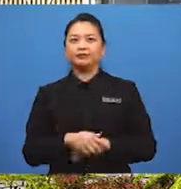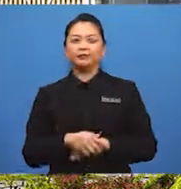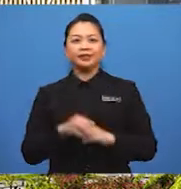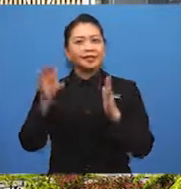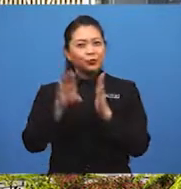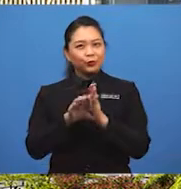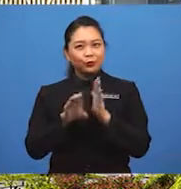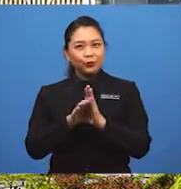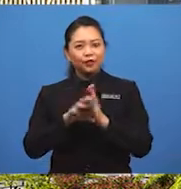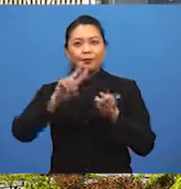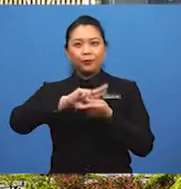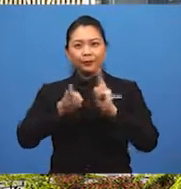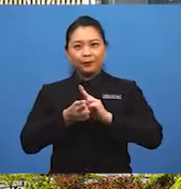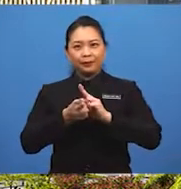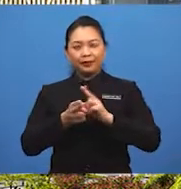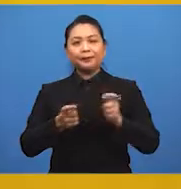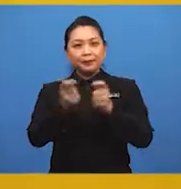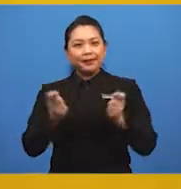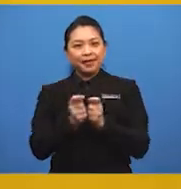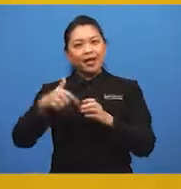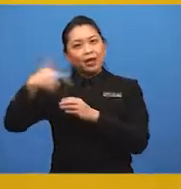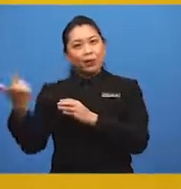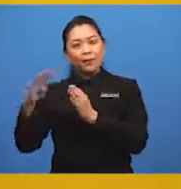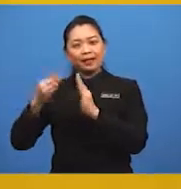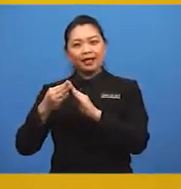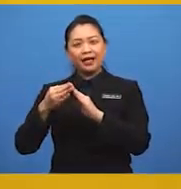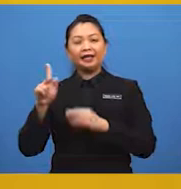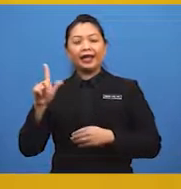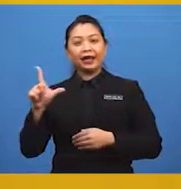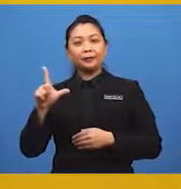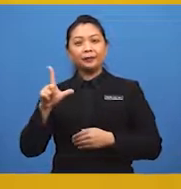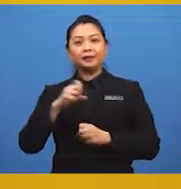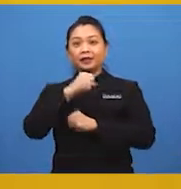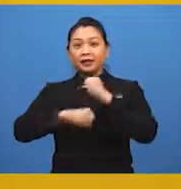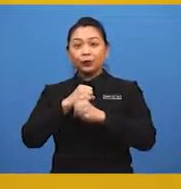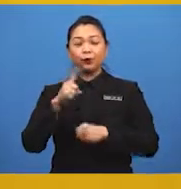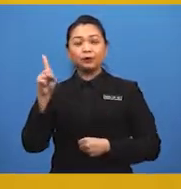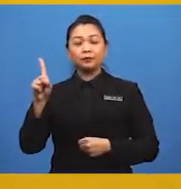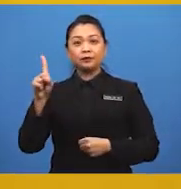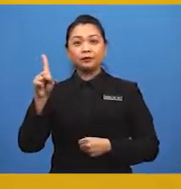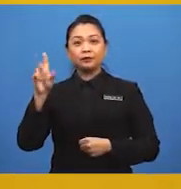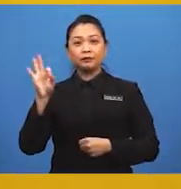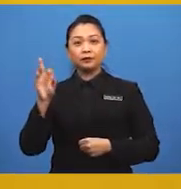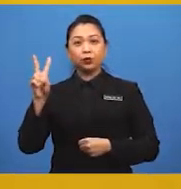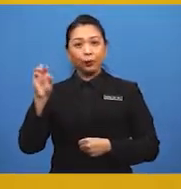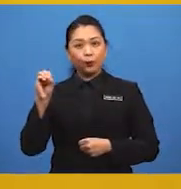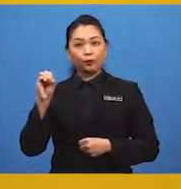Contohnya, perubahan pertempatan luar bandar Kuala Lumpur pada tahun 1920